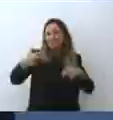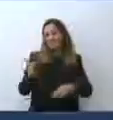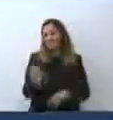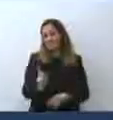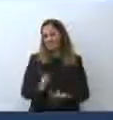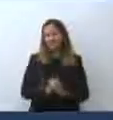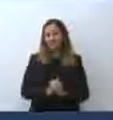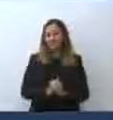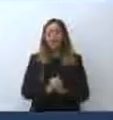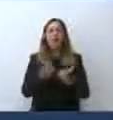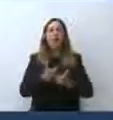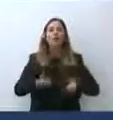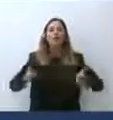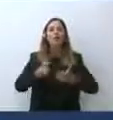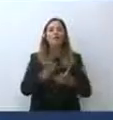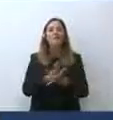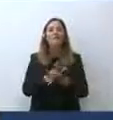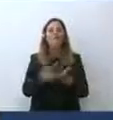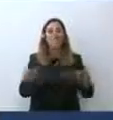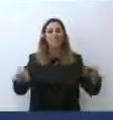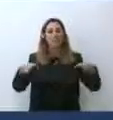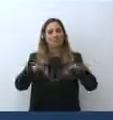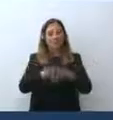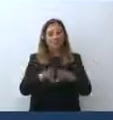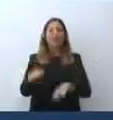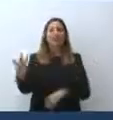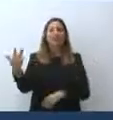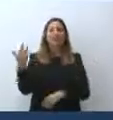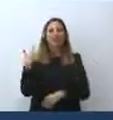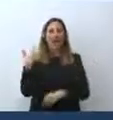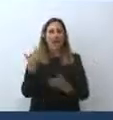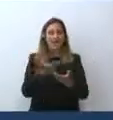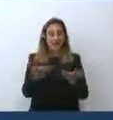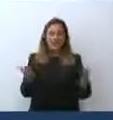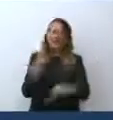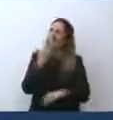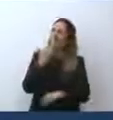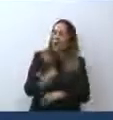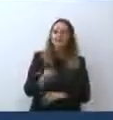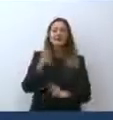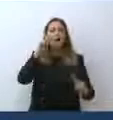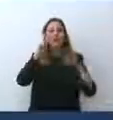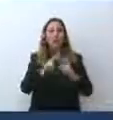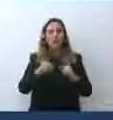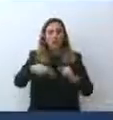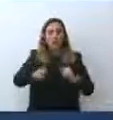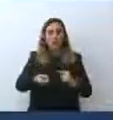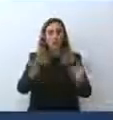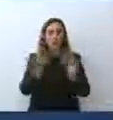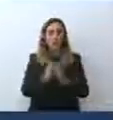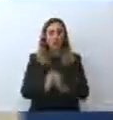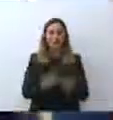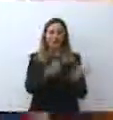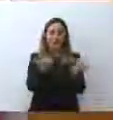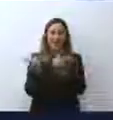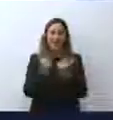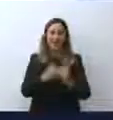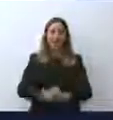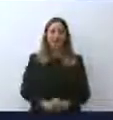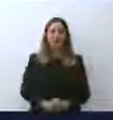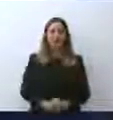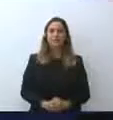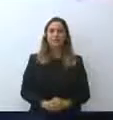La conferenza stampa si conclude qui. Vi ringrazio e ci diamo appuntamento alla prossima occasione. Arrivederci. Arrivederci.